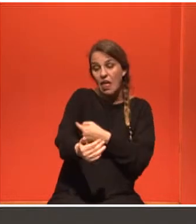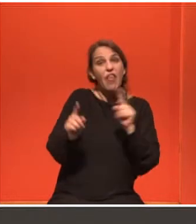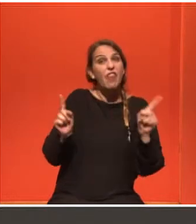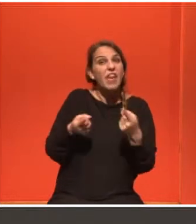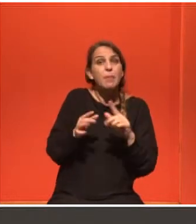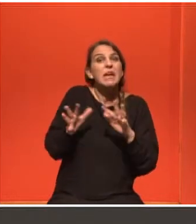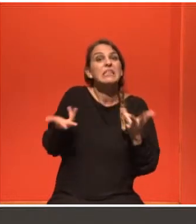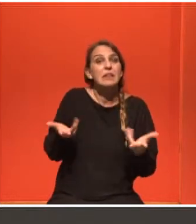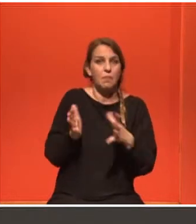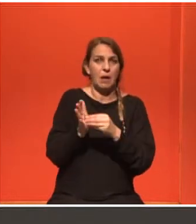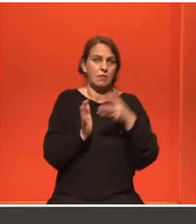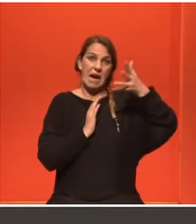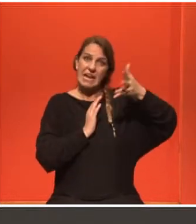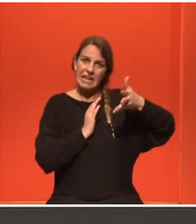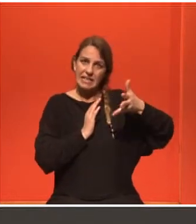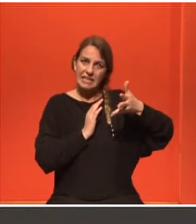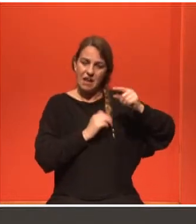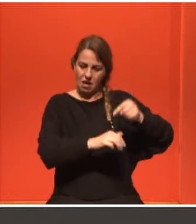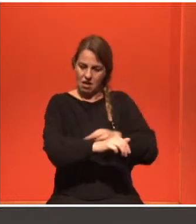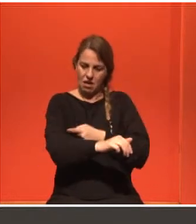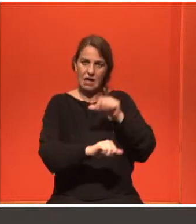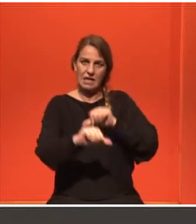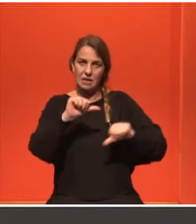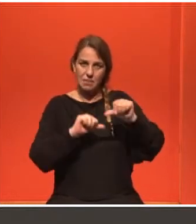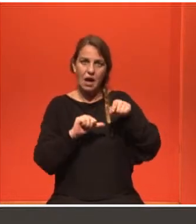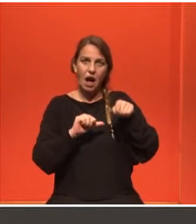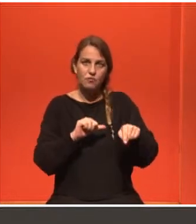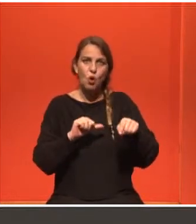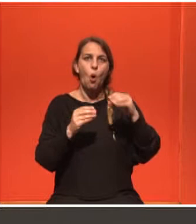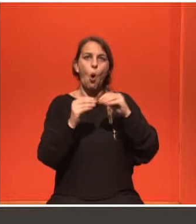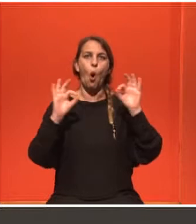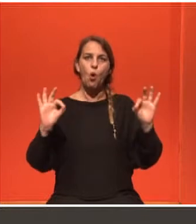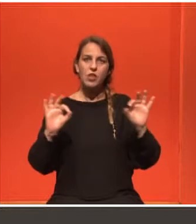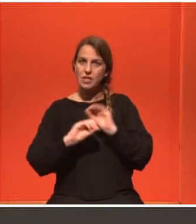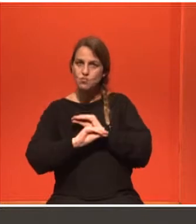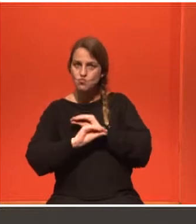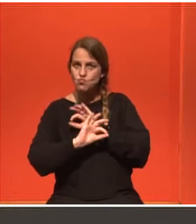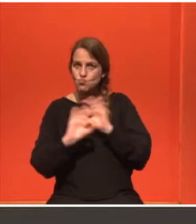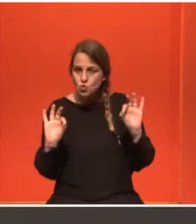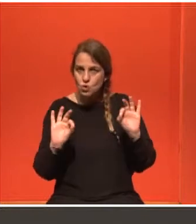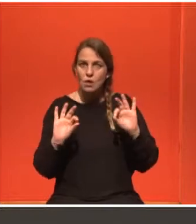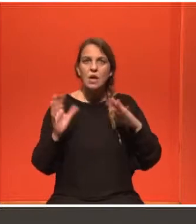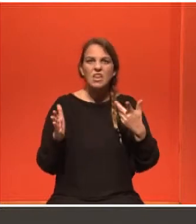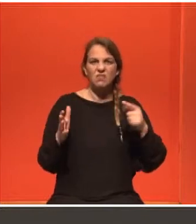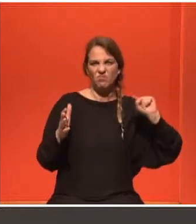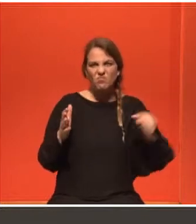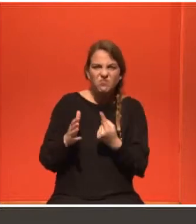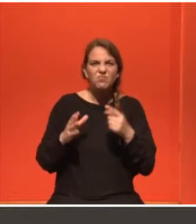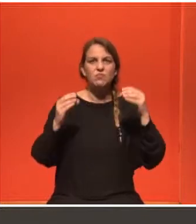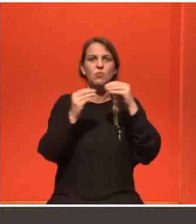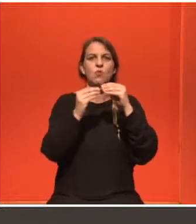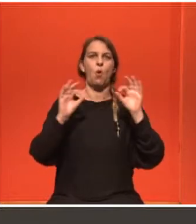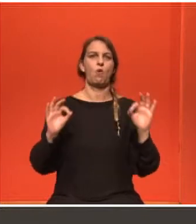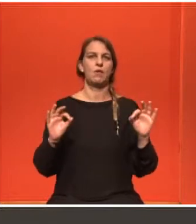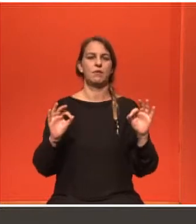πάρει, ήταν στην ηλικία που την πήραν, ήτανε, επηρέαζε τις οθήκες τους. Δηλαδή, αν ήτανε τοξικά, τα φάρμακα τα οποία